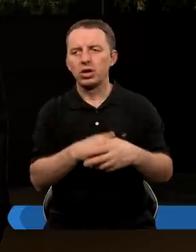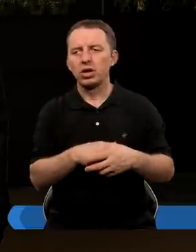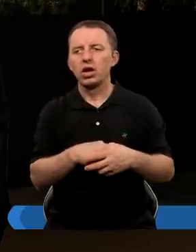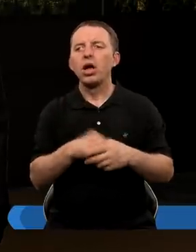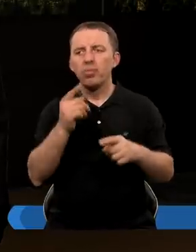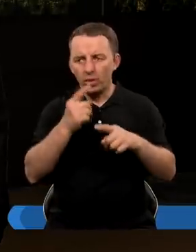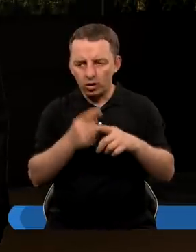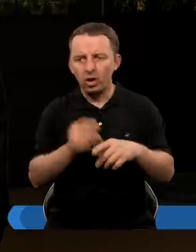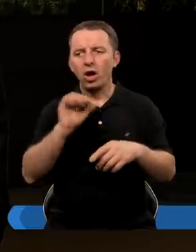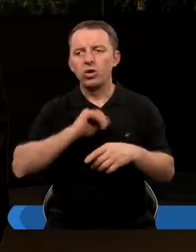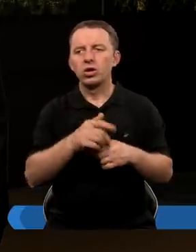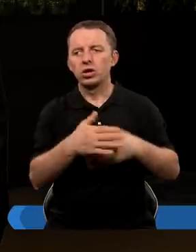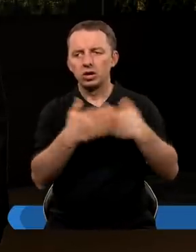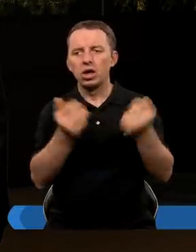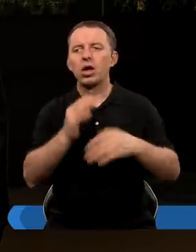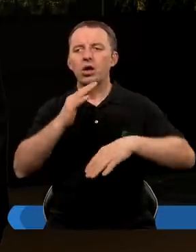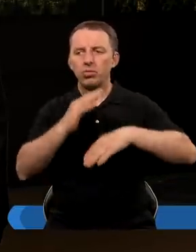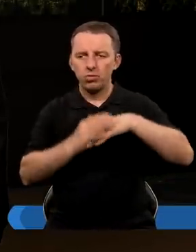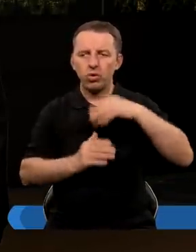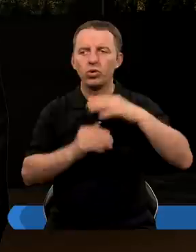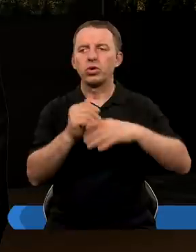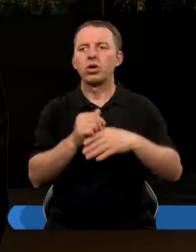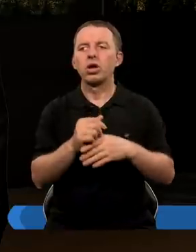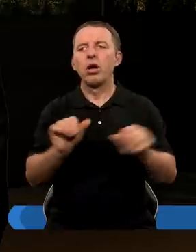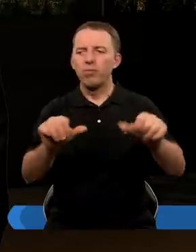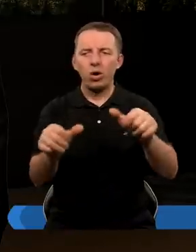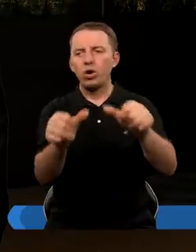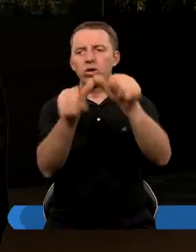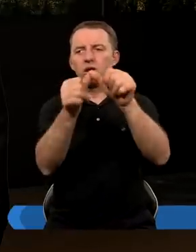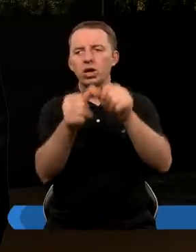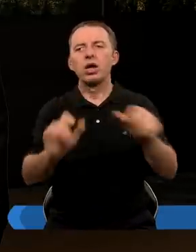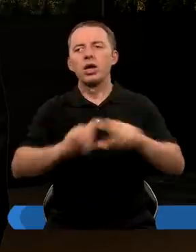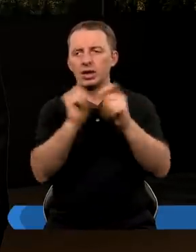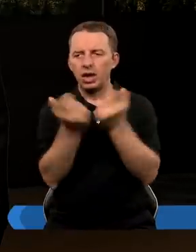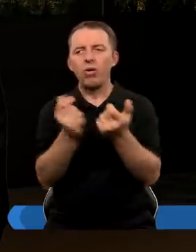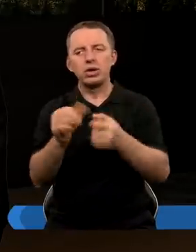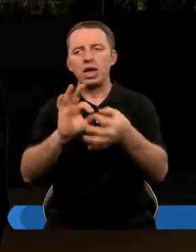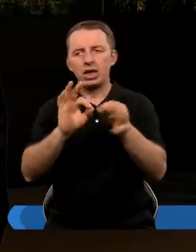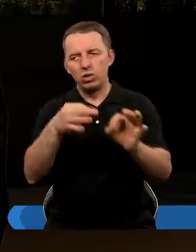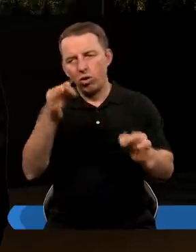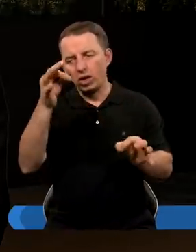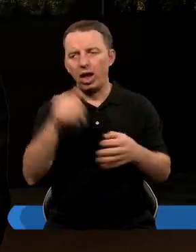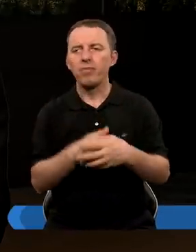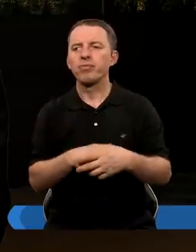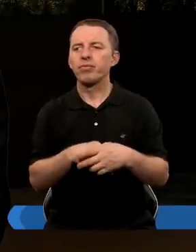postanowił sobie któregoś dnia, że zbuduje duży właśnie posąg, ale cały ze złota.